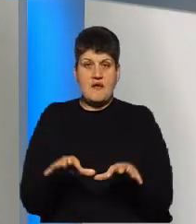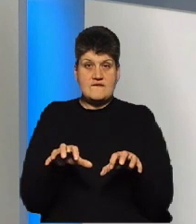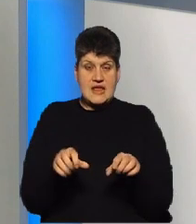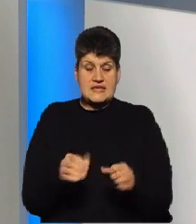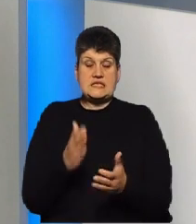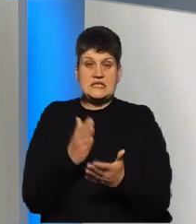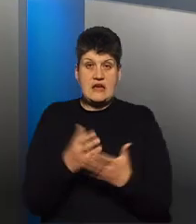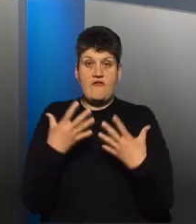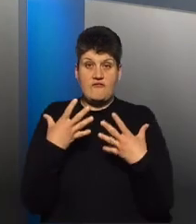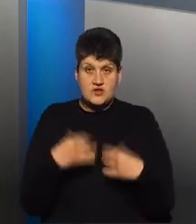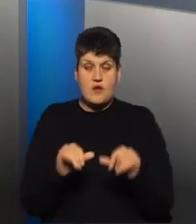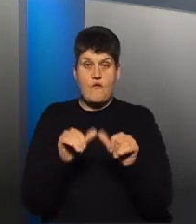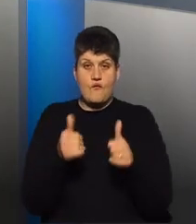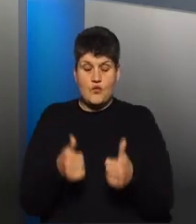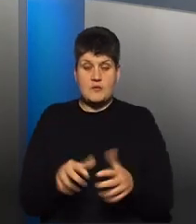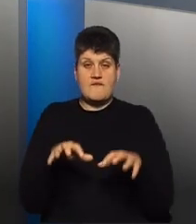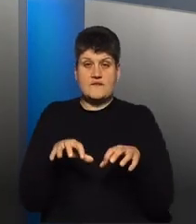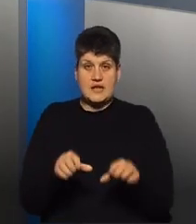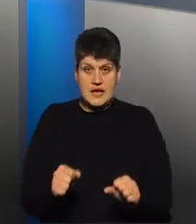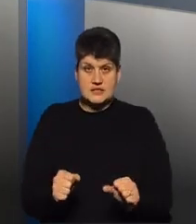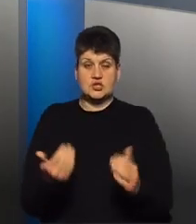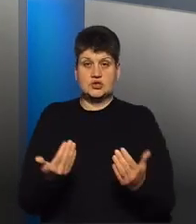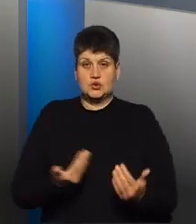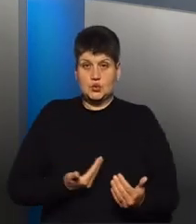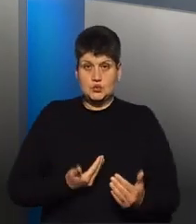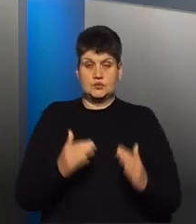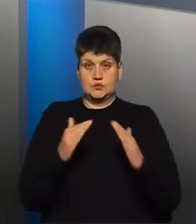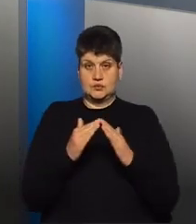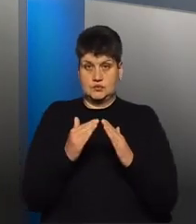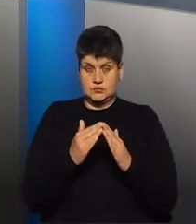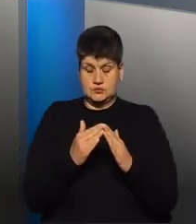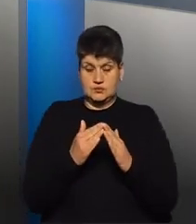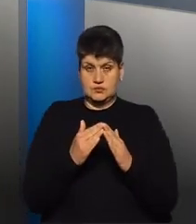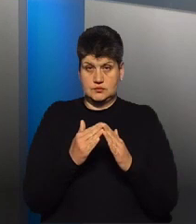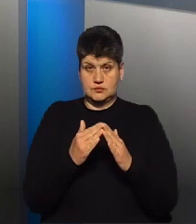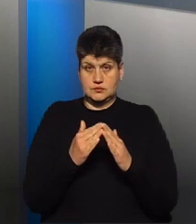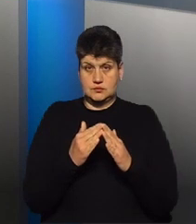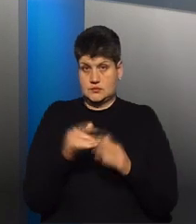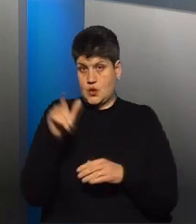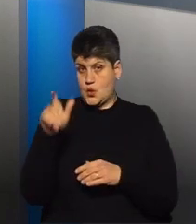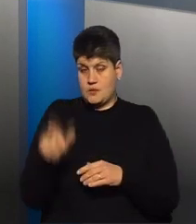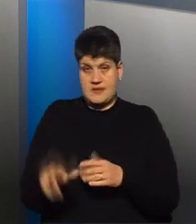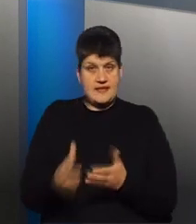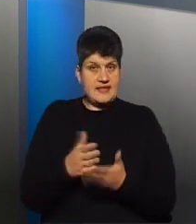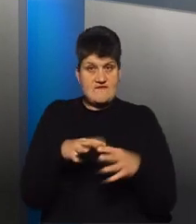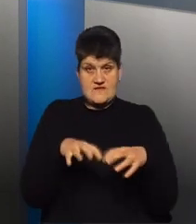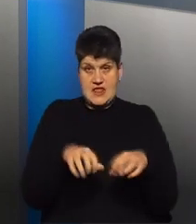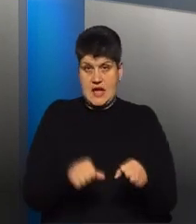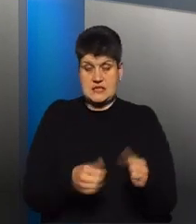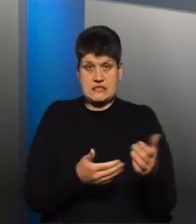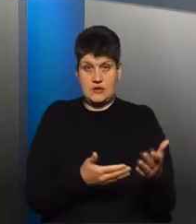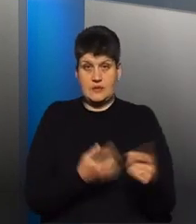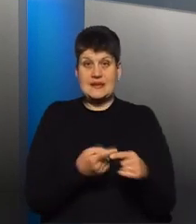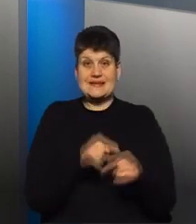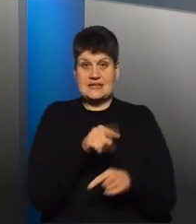житлову, чи там буде нежитлова нерухомість, і громадянка є власником цих квадратних